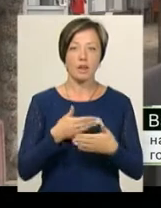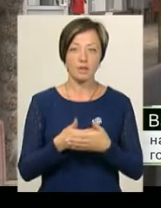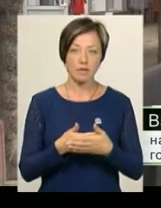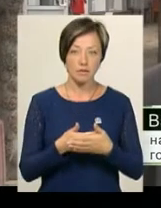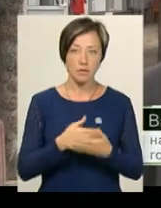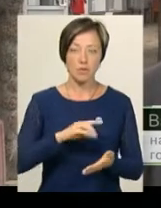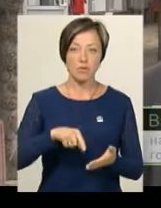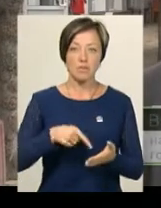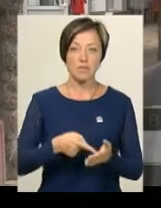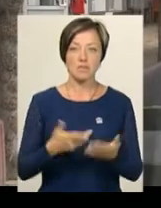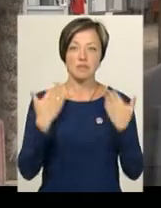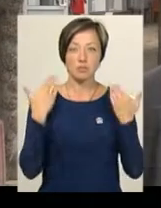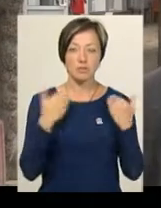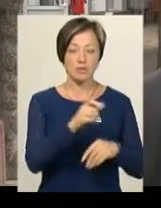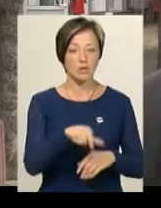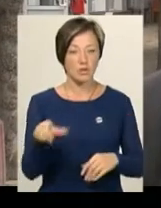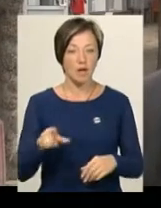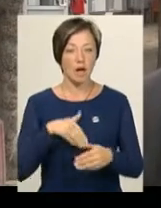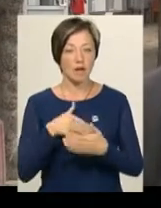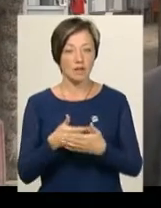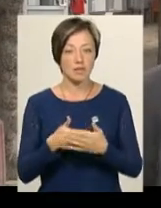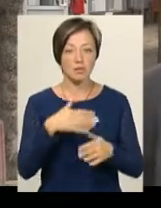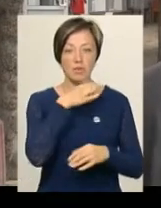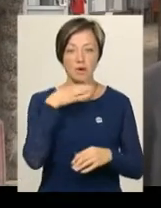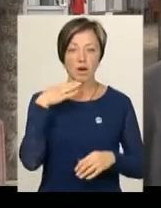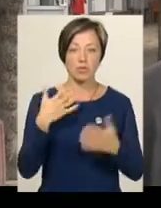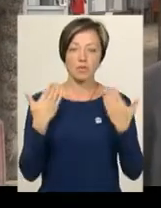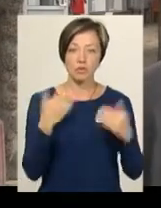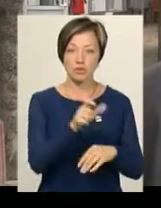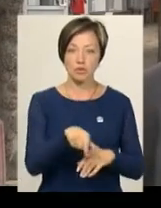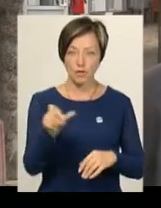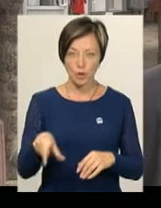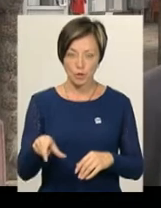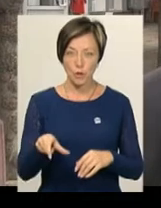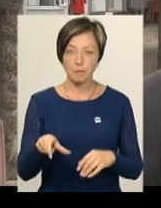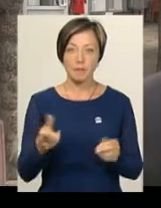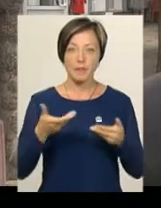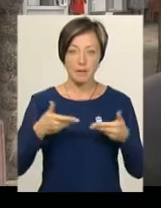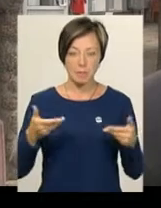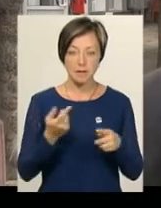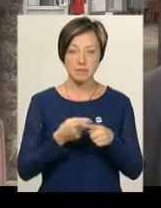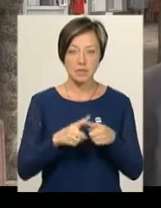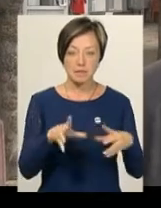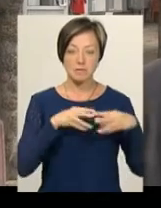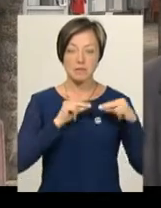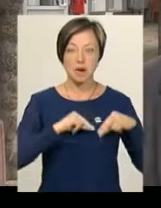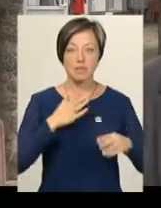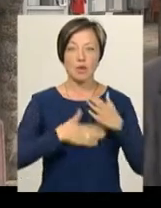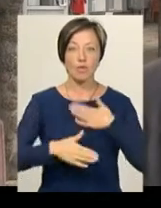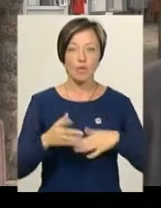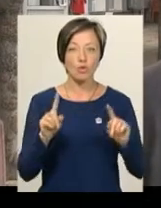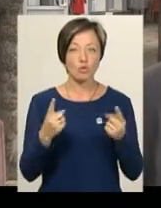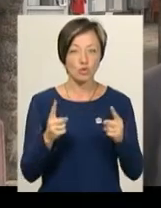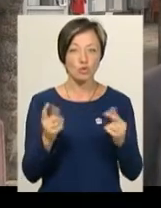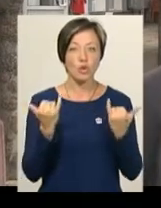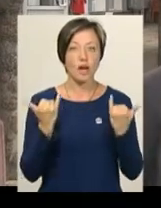в місті відпочивають мешканці, наскільки активно там багато відпочиваючих. Ми, в принципі, з цією співпрацею задоволені, тому що